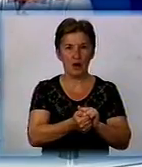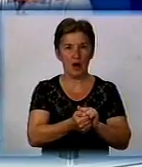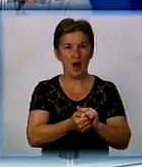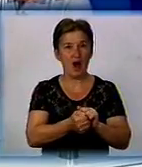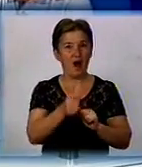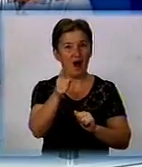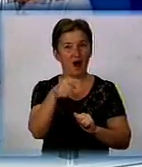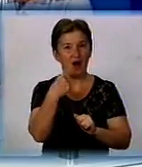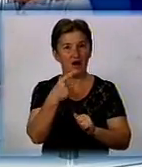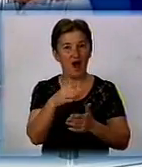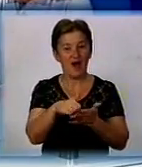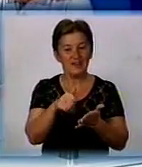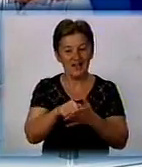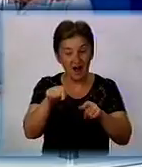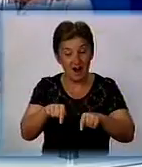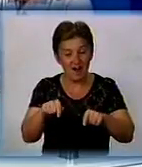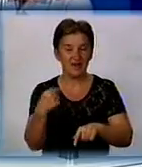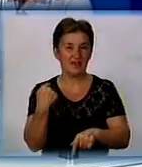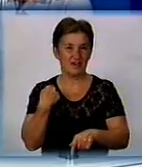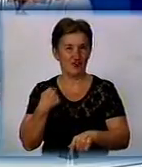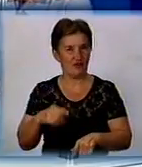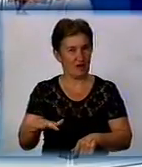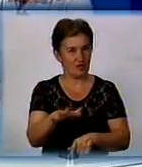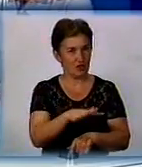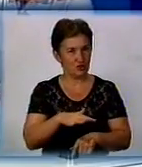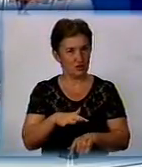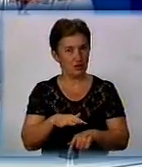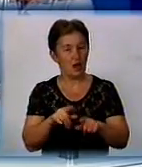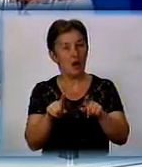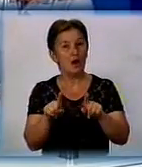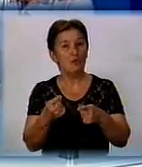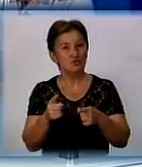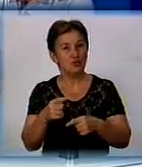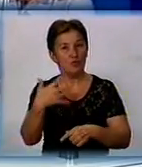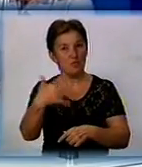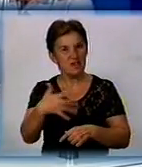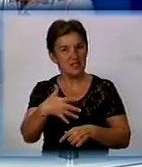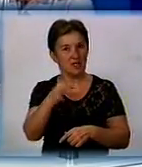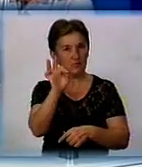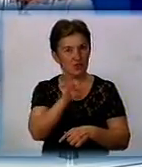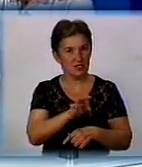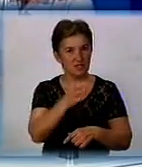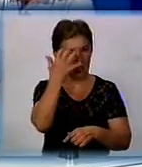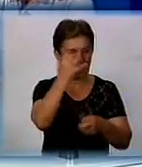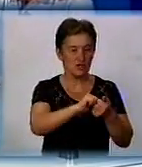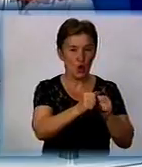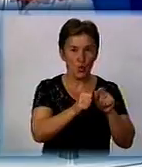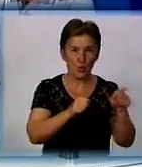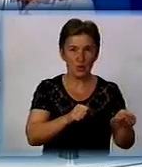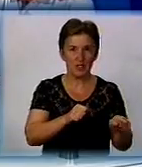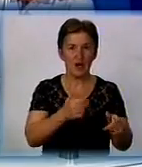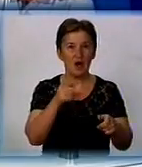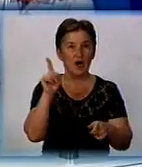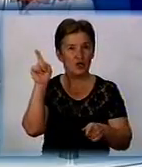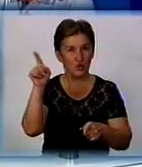Сьогодні я не можу цю цифру назвати. Почому на угольну відрасть йдет 50%? Тому що ви знаєте, той драконовський закон,